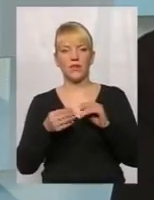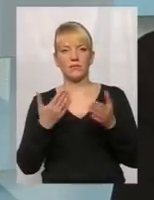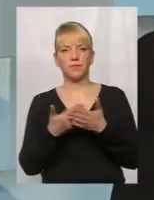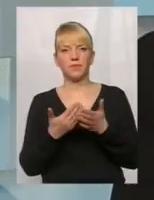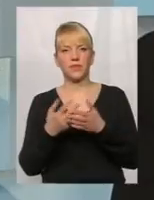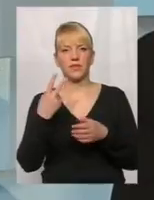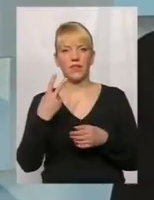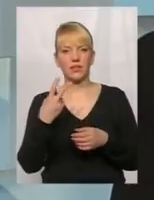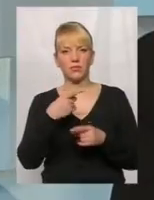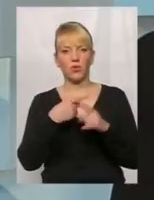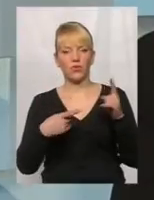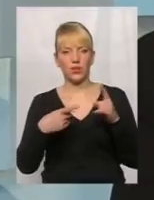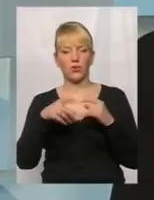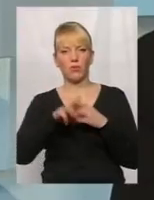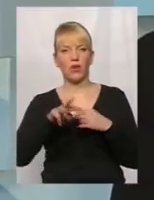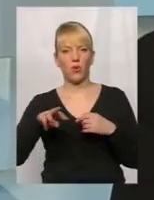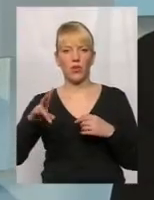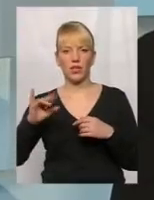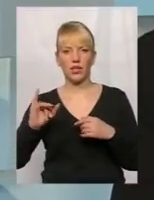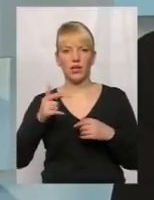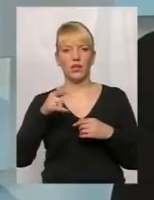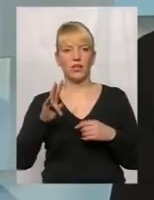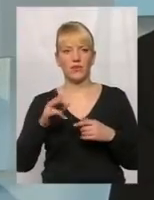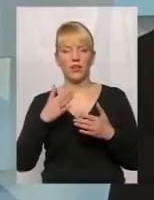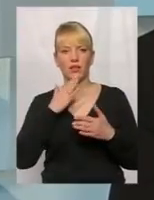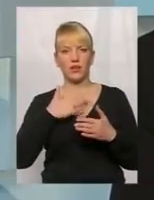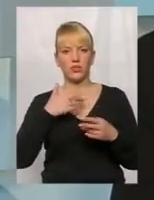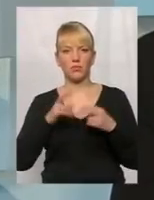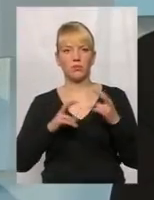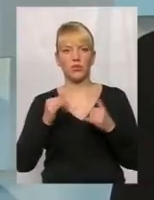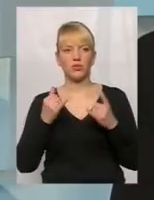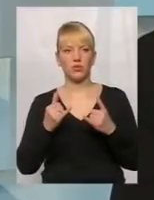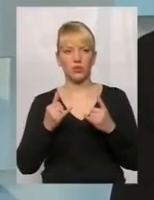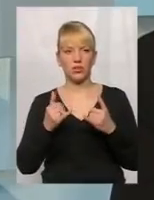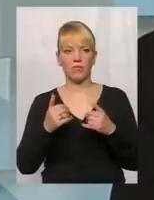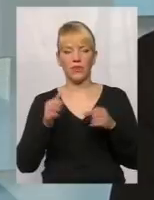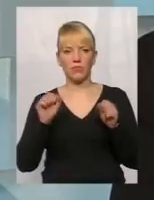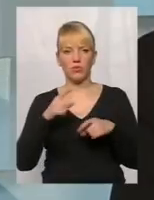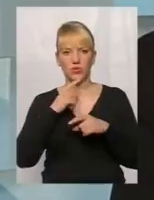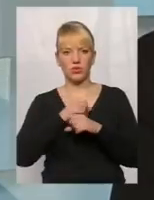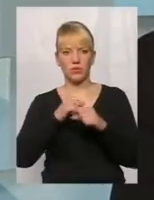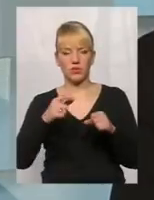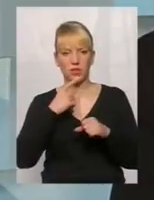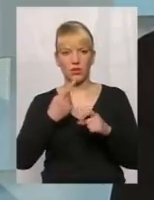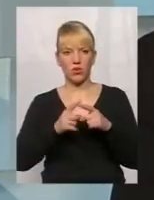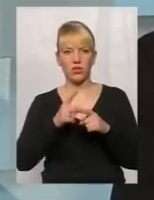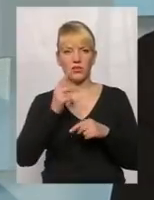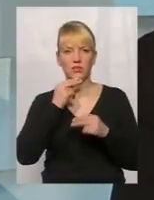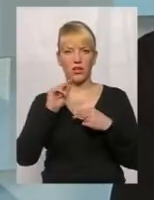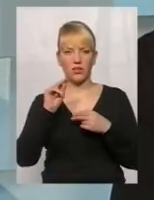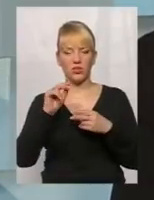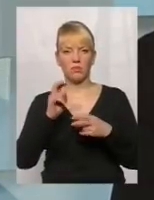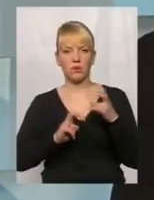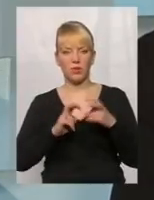2,5 млн грн. Наше підприємство сьогодні, можна сміливо сказати, що воно одне з кращих